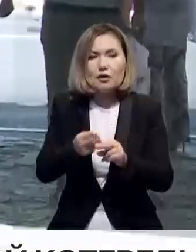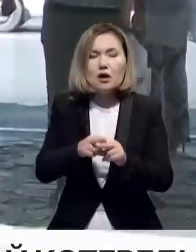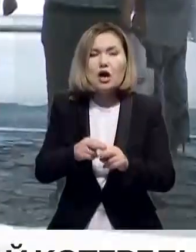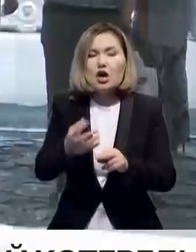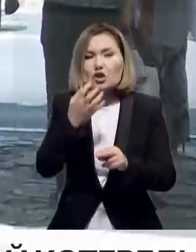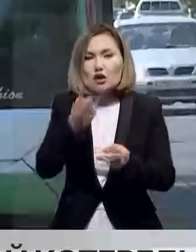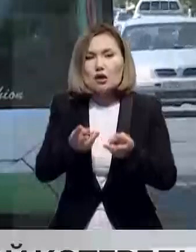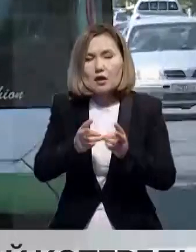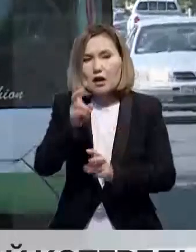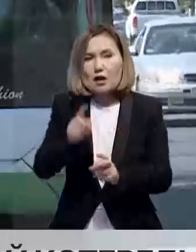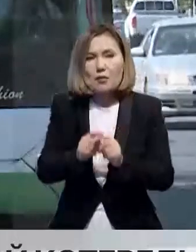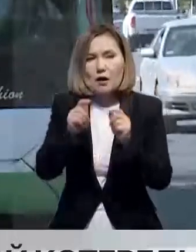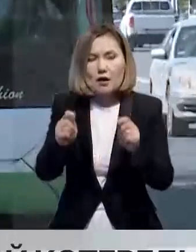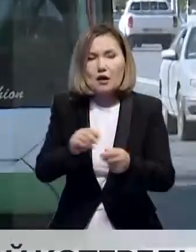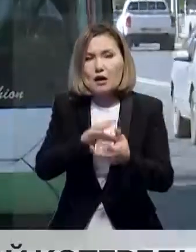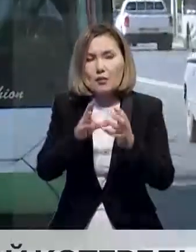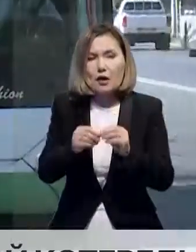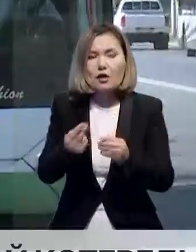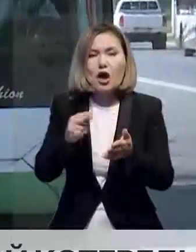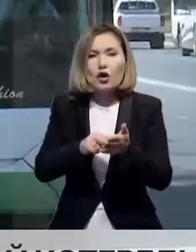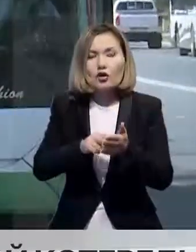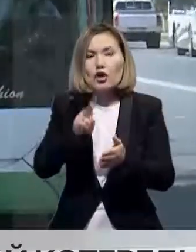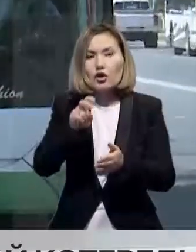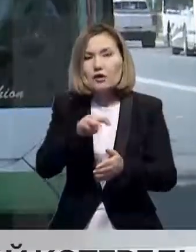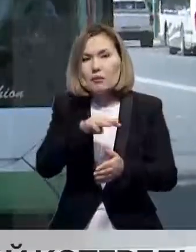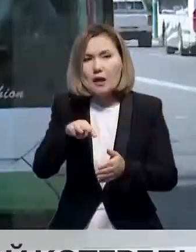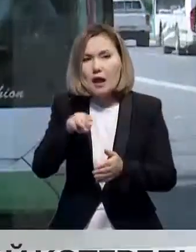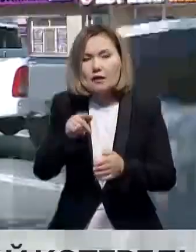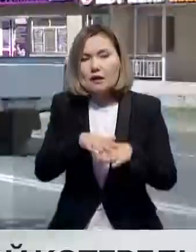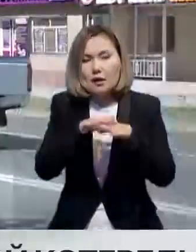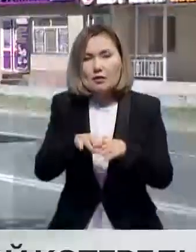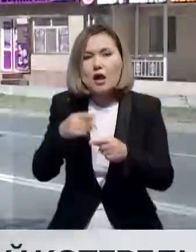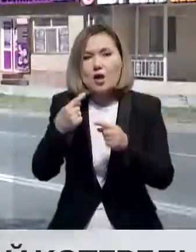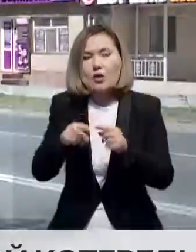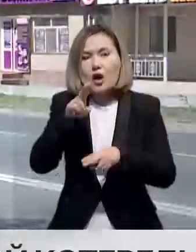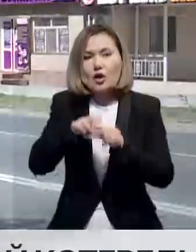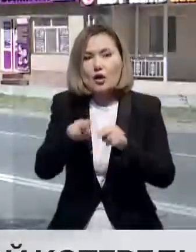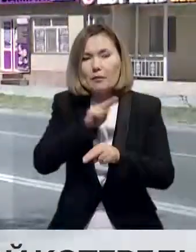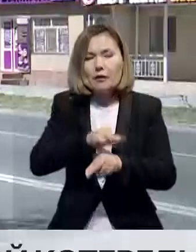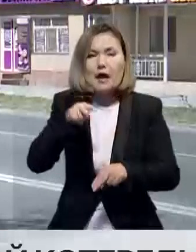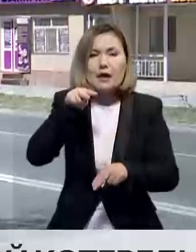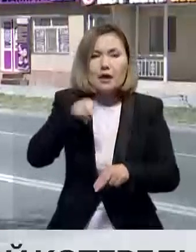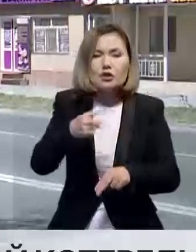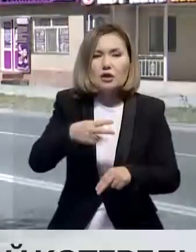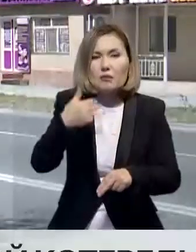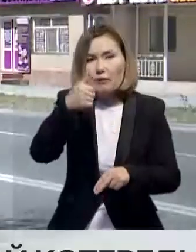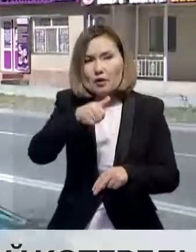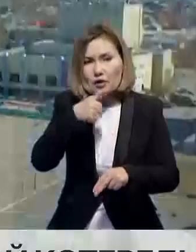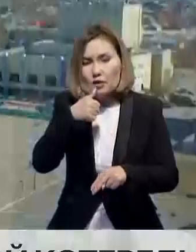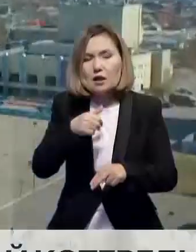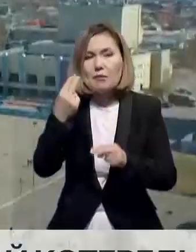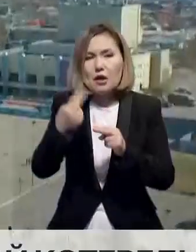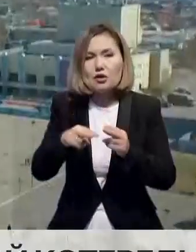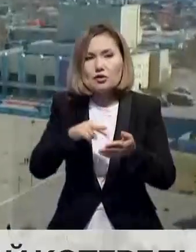жылу электро орталығы сүке ғосылады, құны 200 миллиардтан асатын осы және қолғалынған өзгейде құрылыш жұмыстары 2025 жылға дейін аяқталаттеп